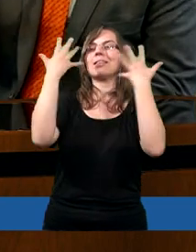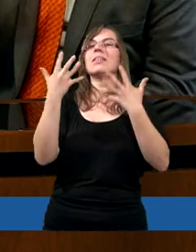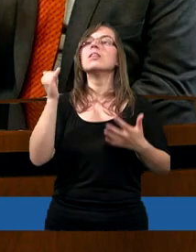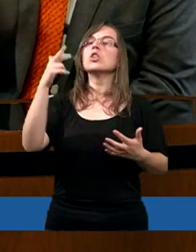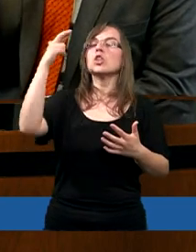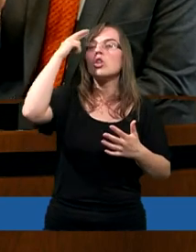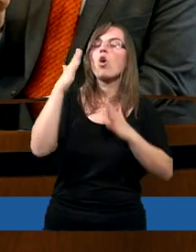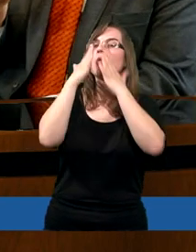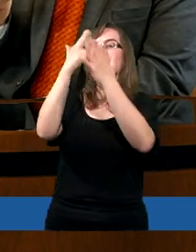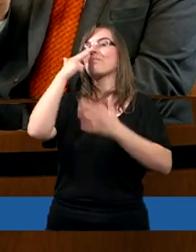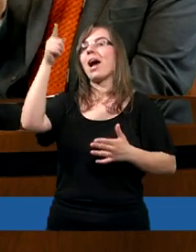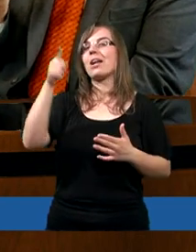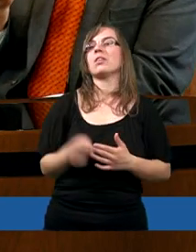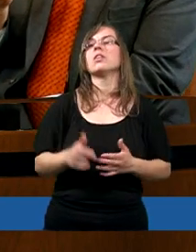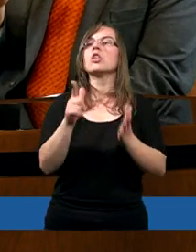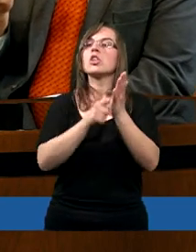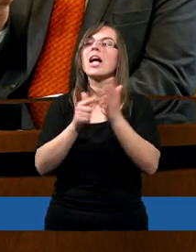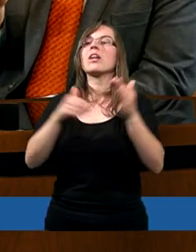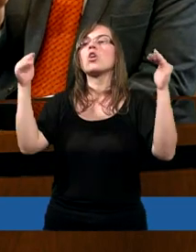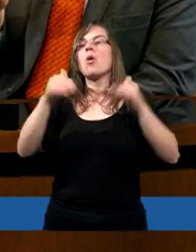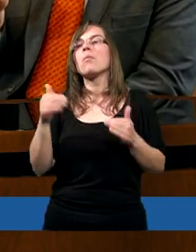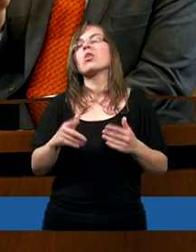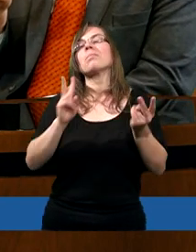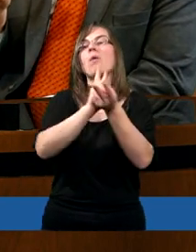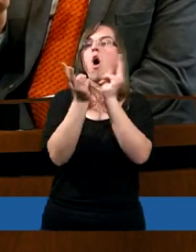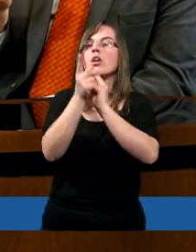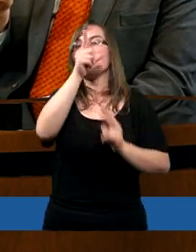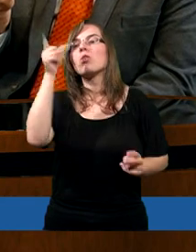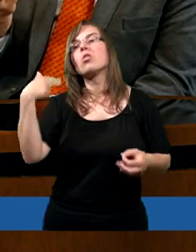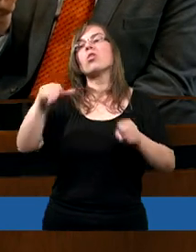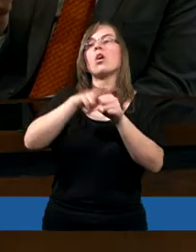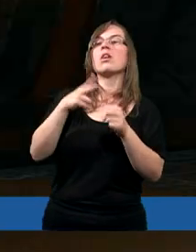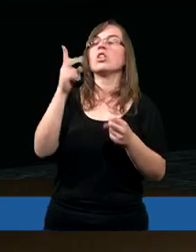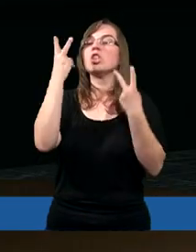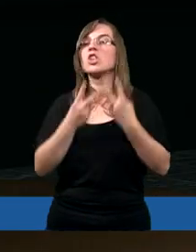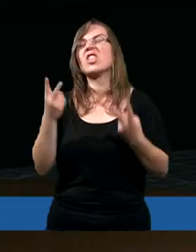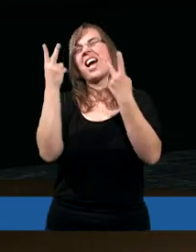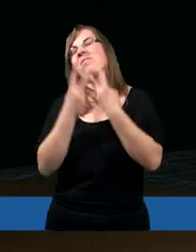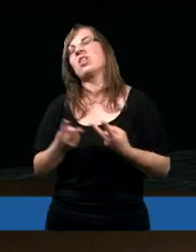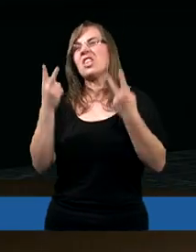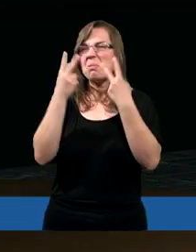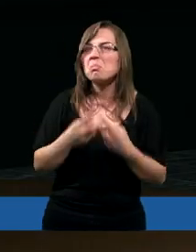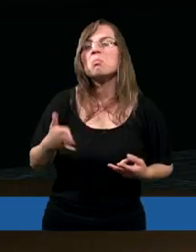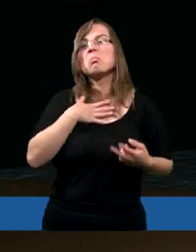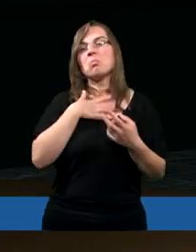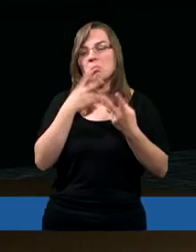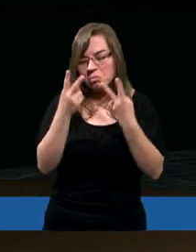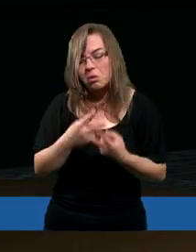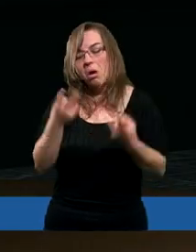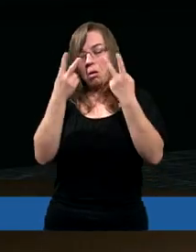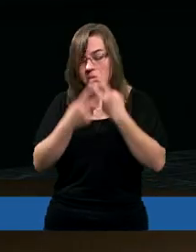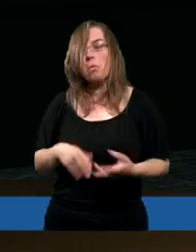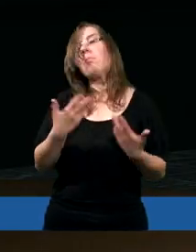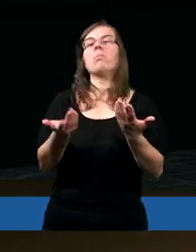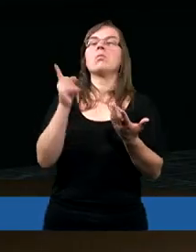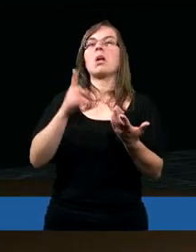tak proszę? Wszystkim przykrym jest to, że często możemy spotkać ludzi, którzy mówią, ach, czytam, czytam i dalej czytam, tym bardziej mi